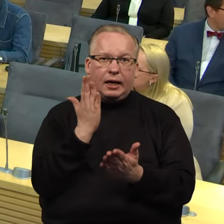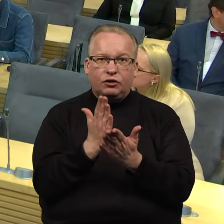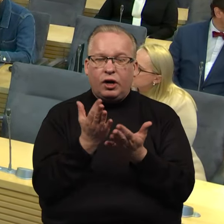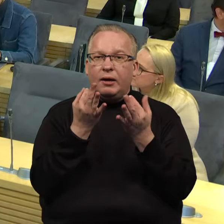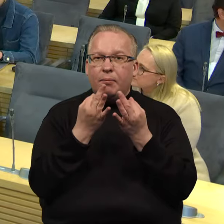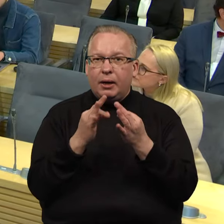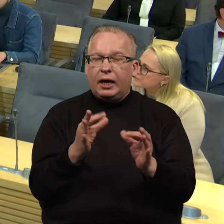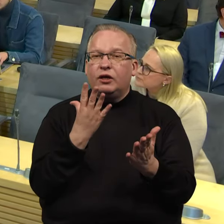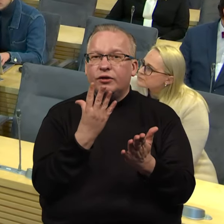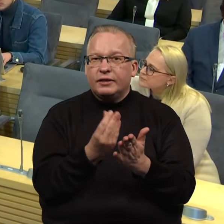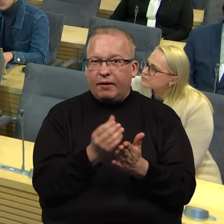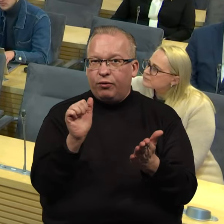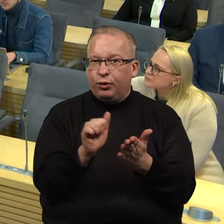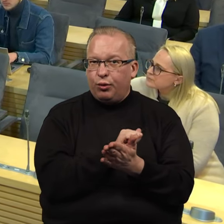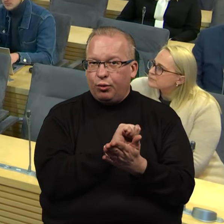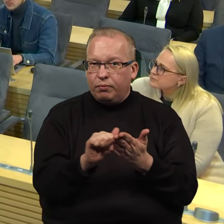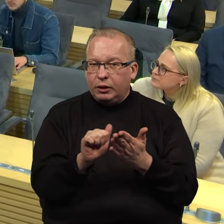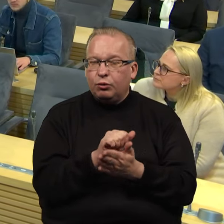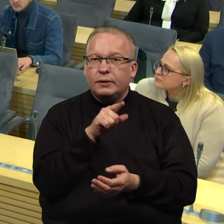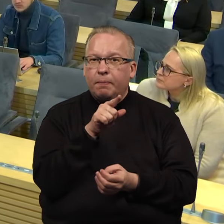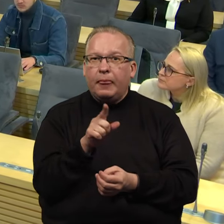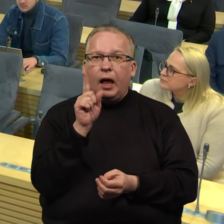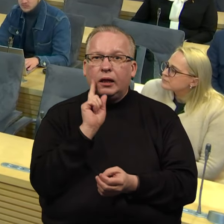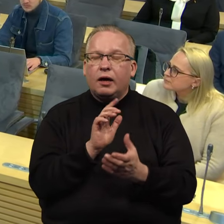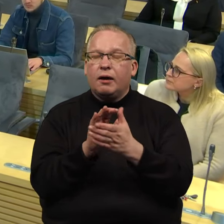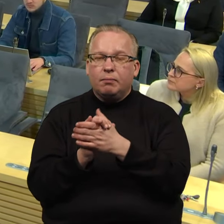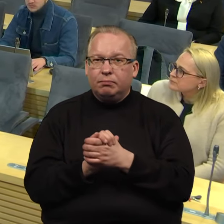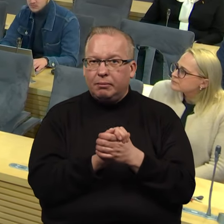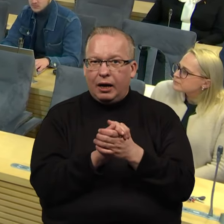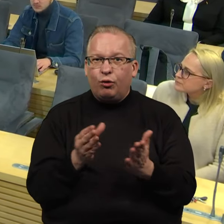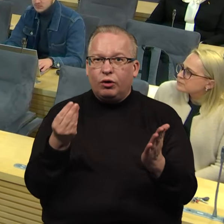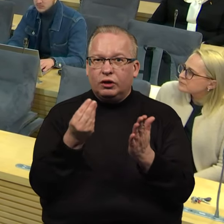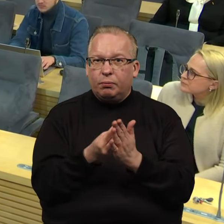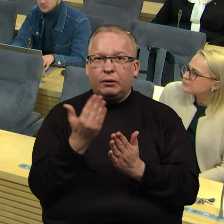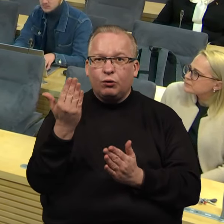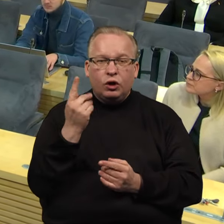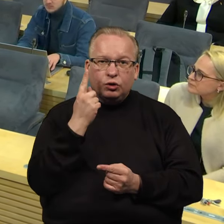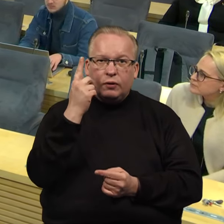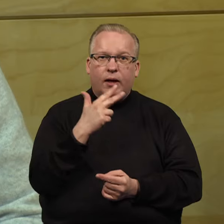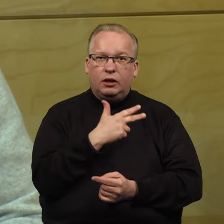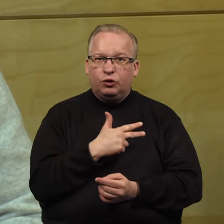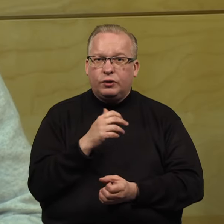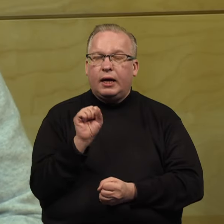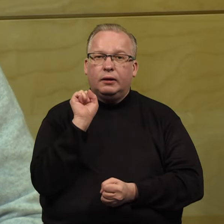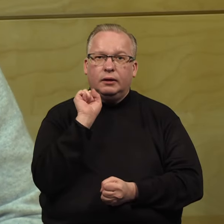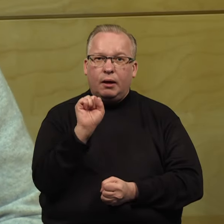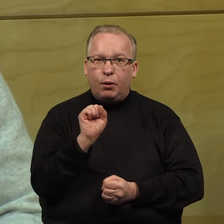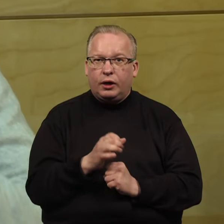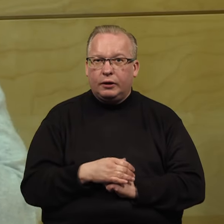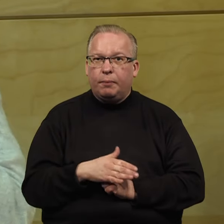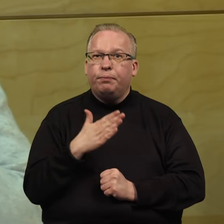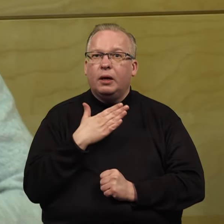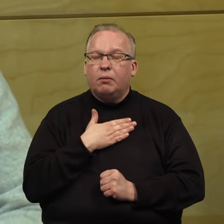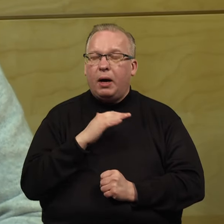pasiūlymų paketą, tai yra, priminsiu, kad laikina į bankų solidarumo mokestį inicijavo socialdemokratai. Tai yra mano